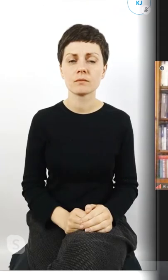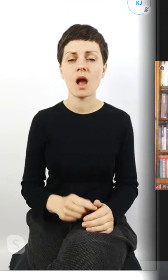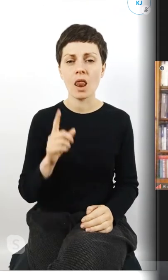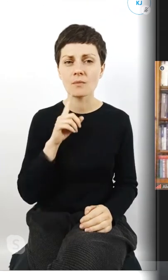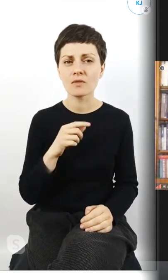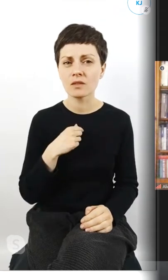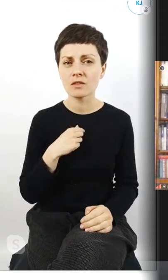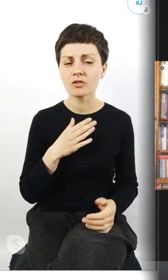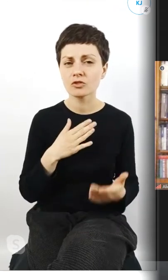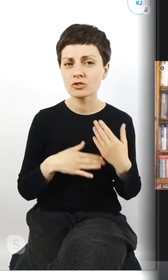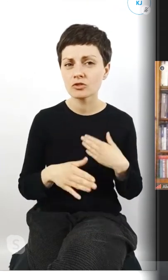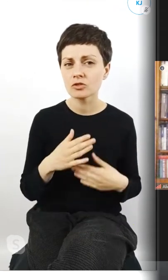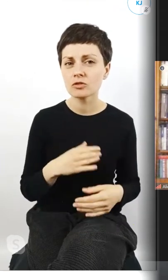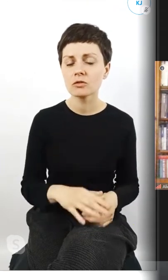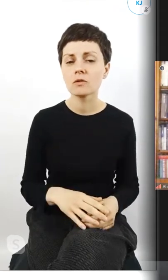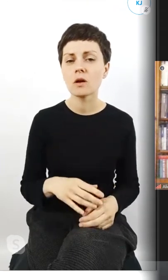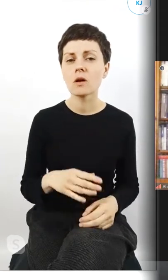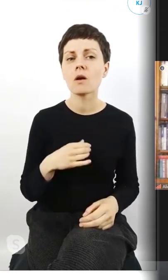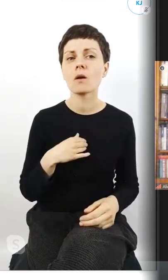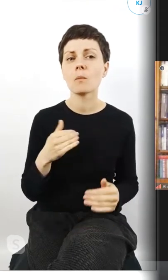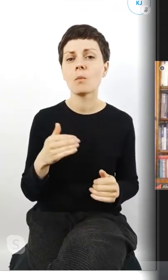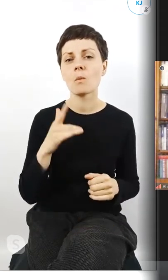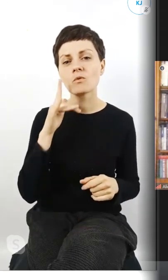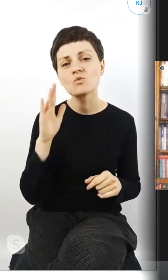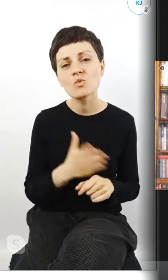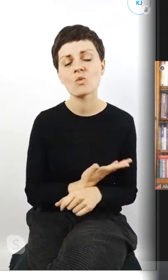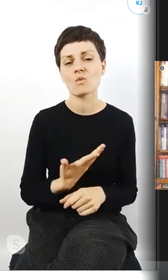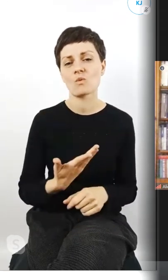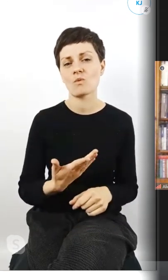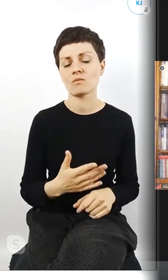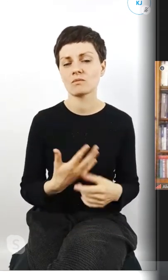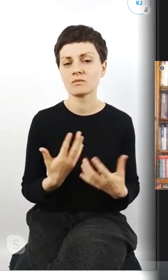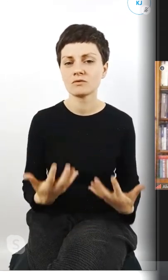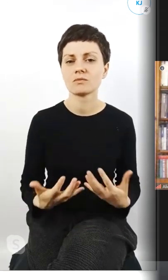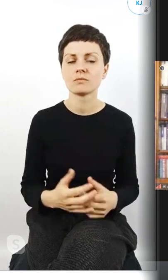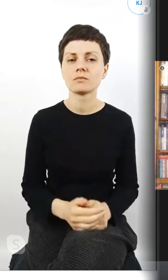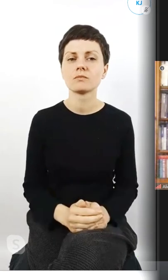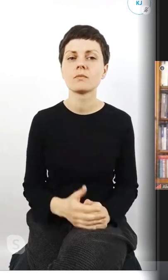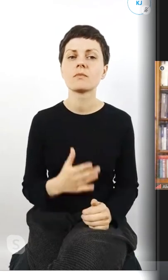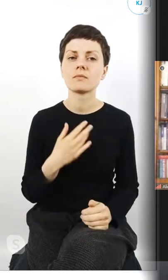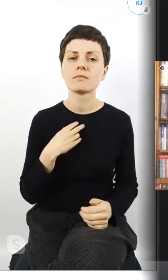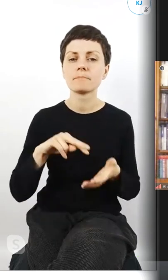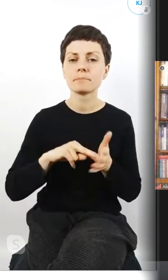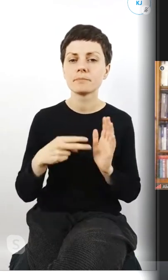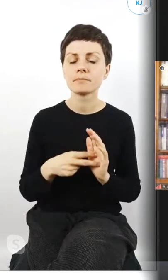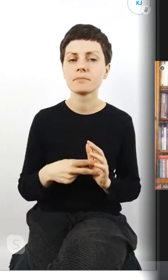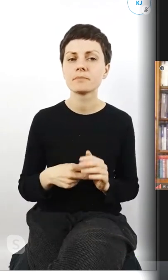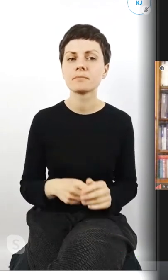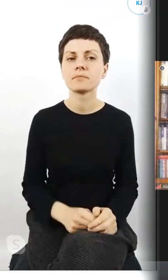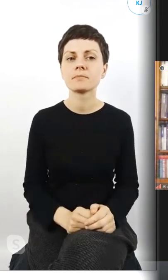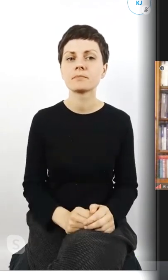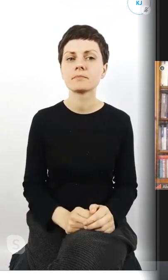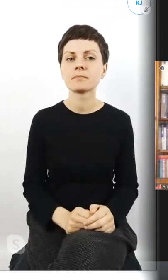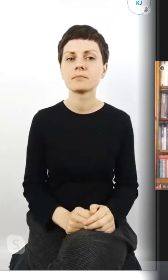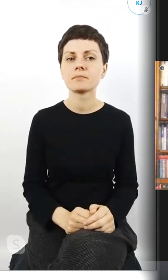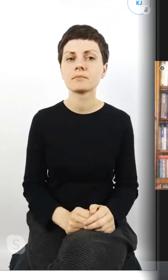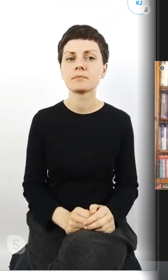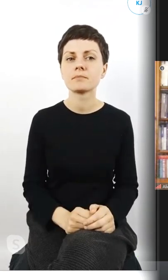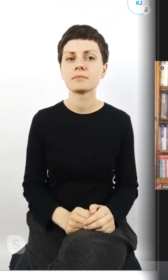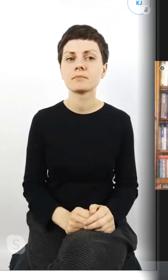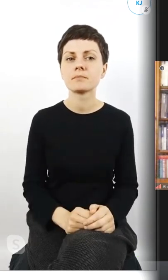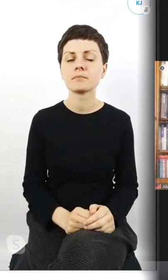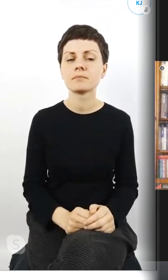będę wreszcie złowy i mam zamiar teraz do wyjazdu z